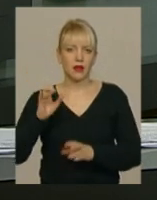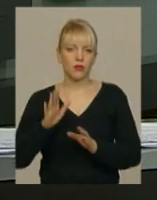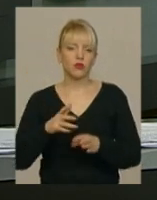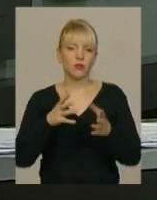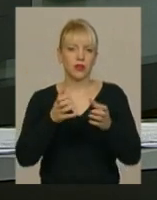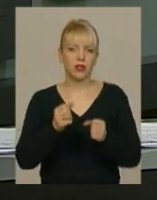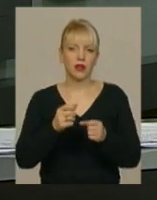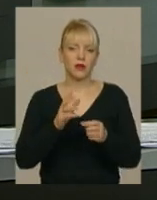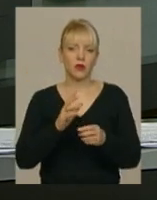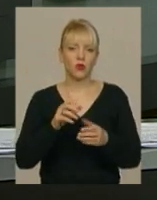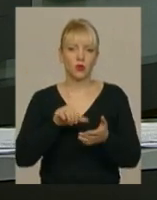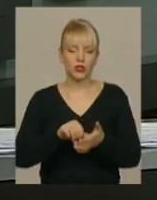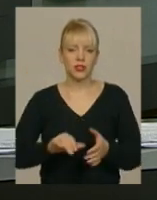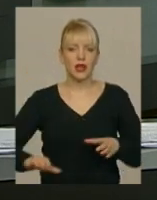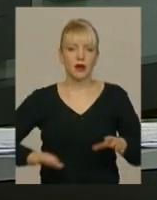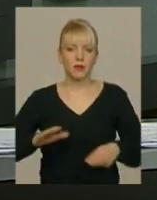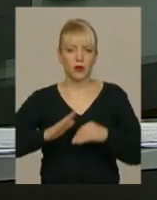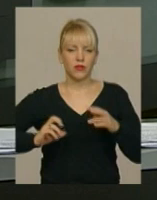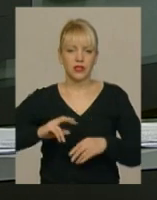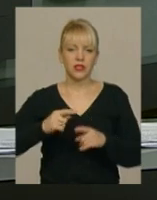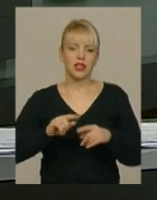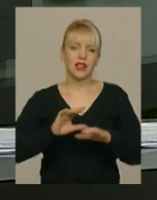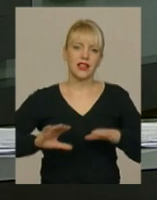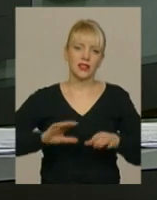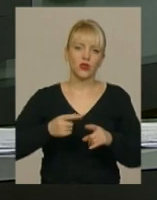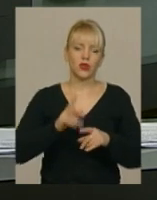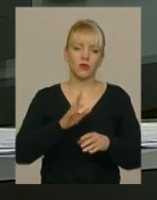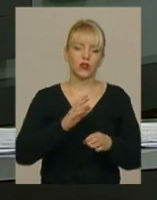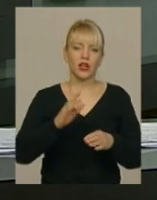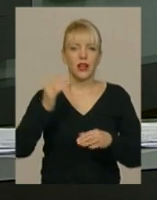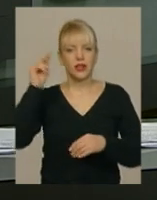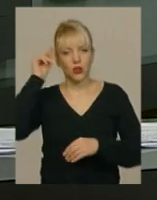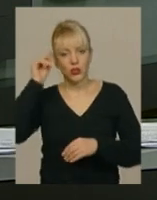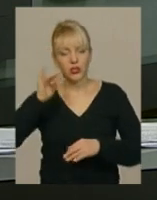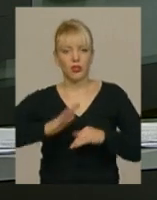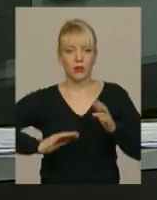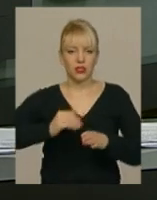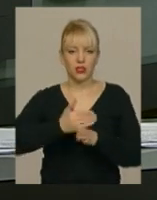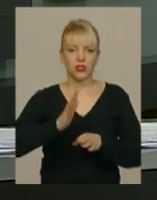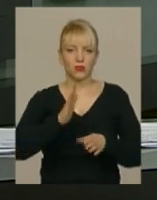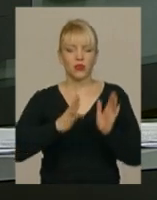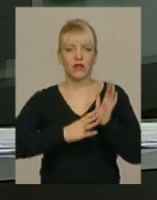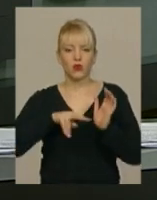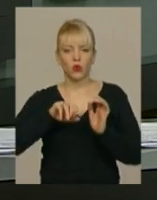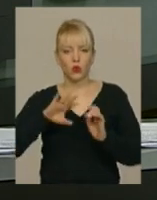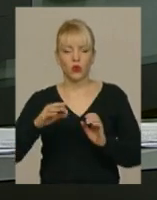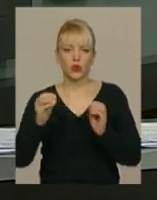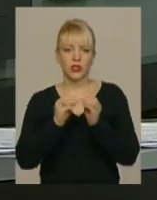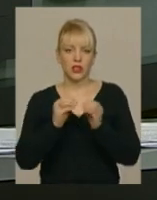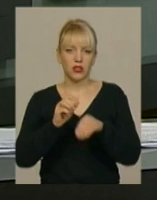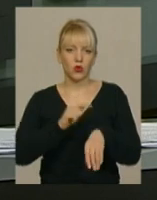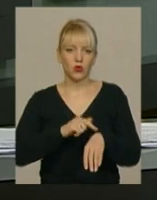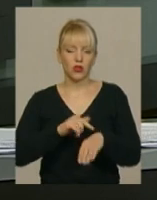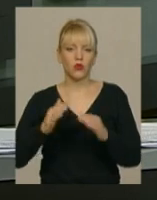професійні інструктори, розподілений на теоретичну і практичну частини. І відбудеться він 9 лютого о 10-й годині у